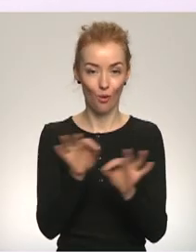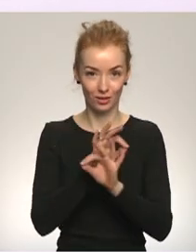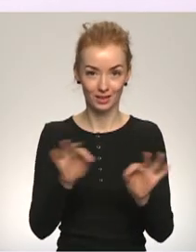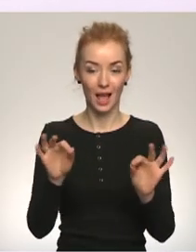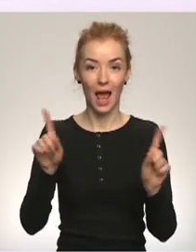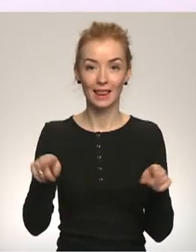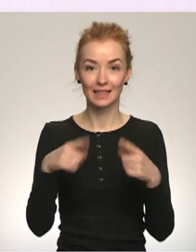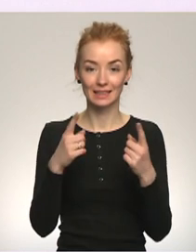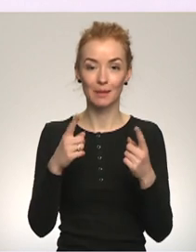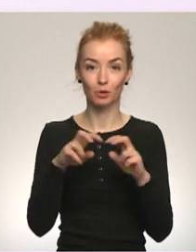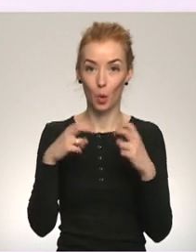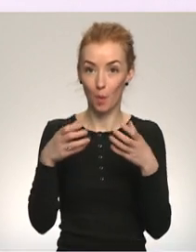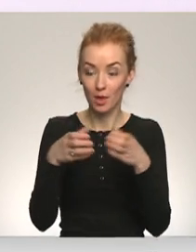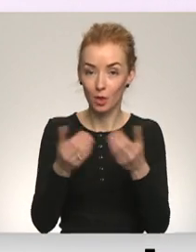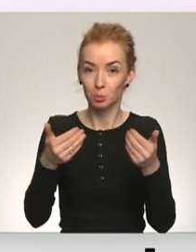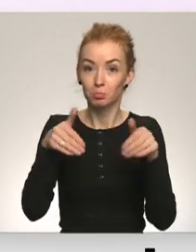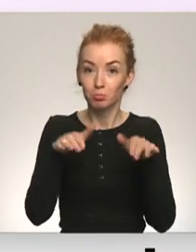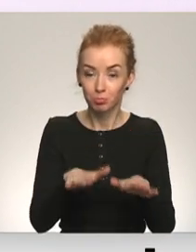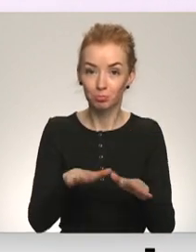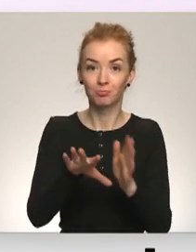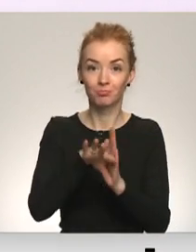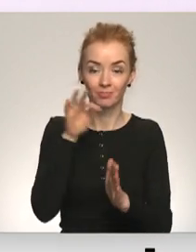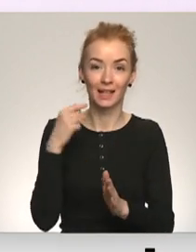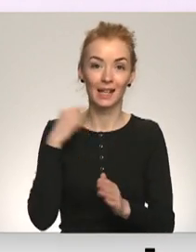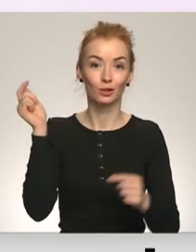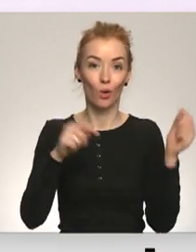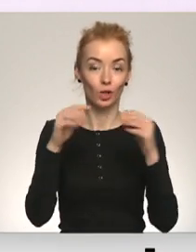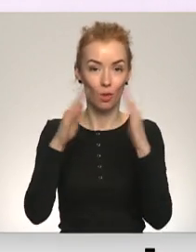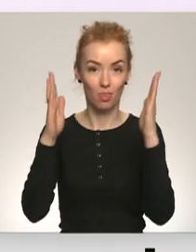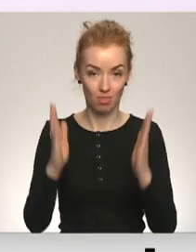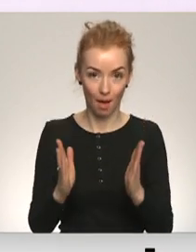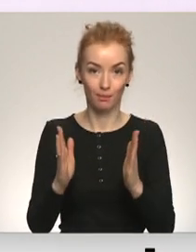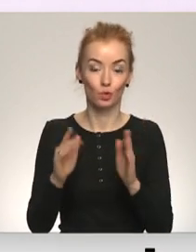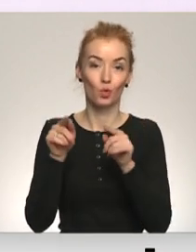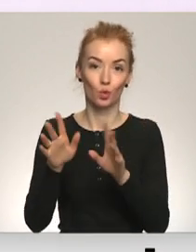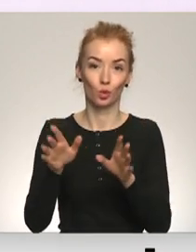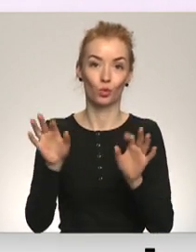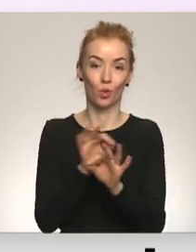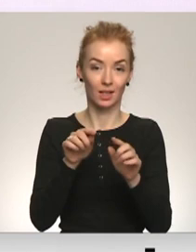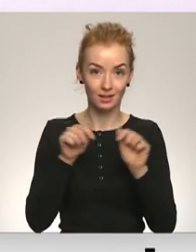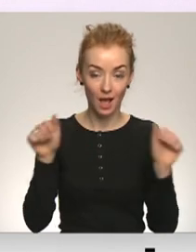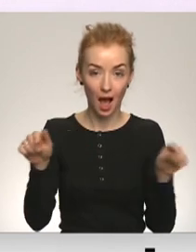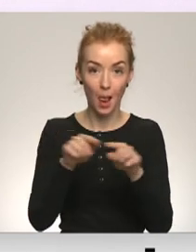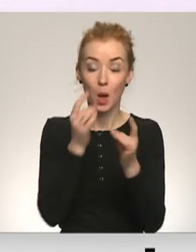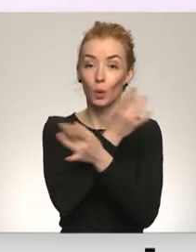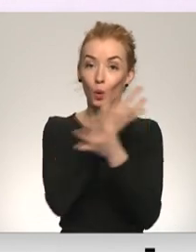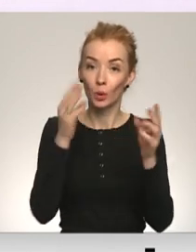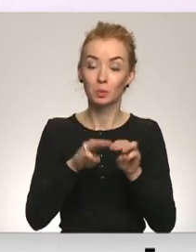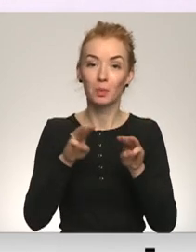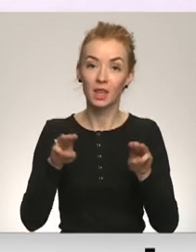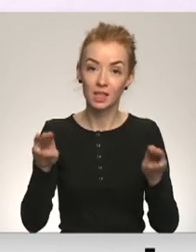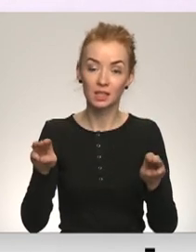attīstības komiteja šodien ir lēmusi par labu Rīgas kongresu namam kā koncertzāles novietnē. Kultūras ministrija novietņu